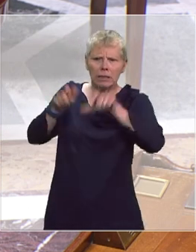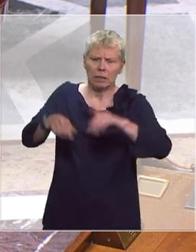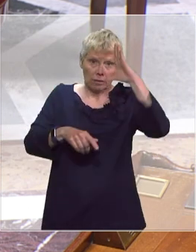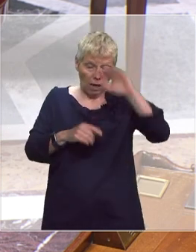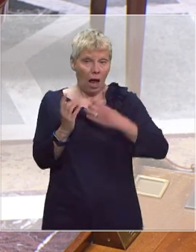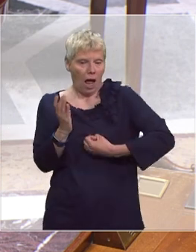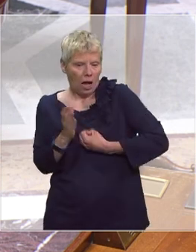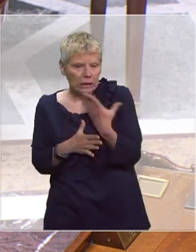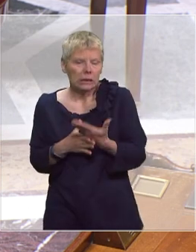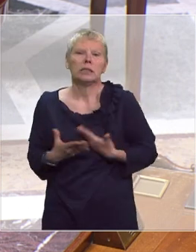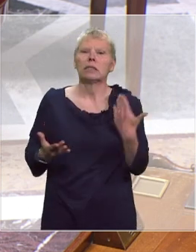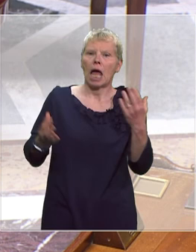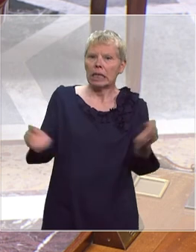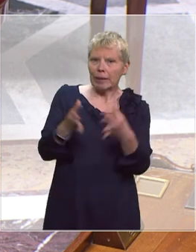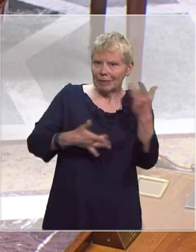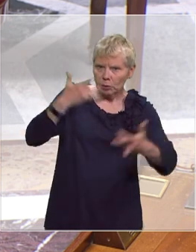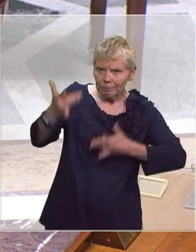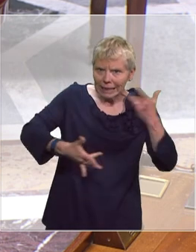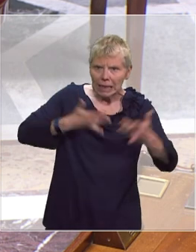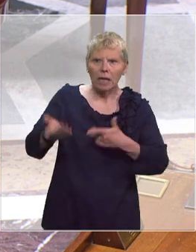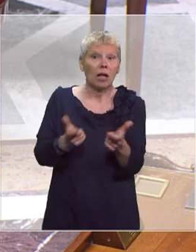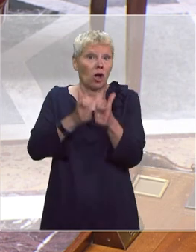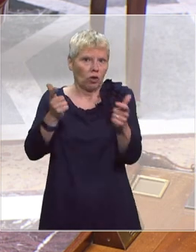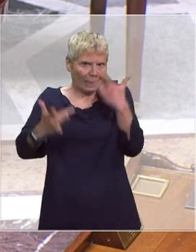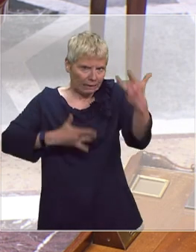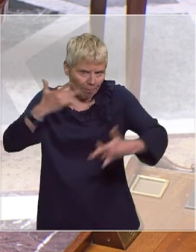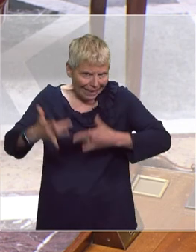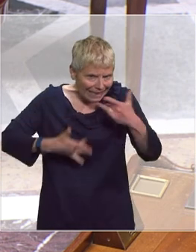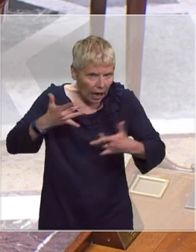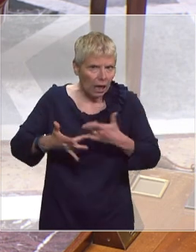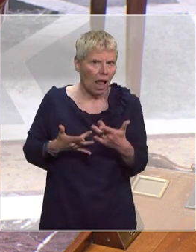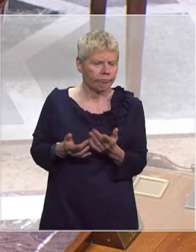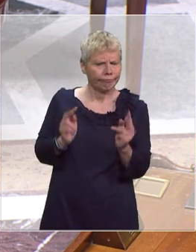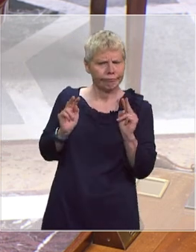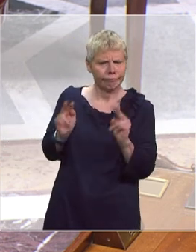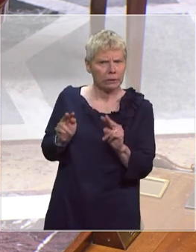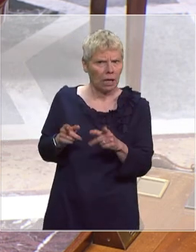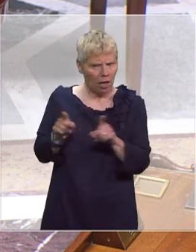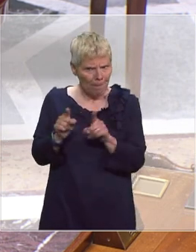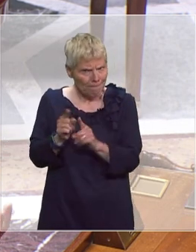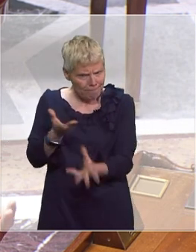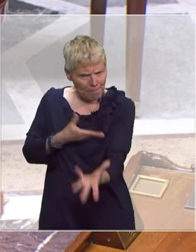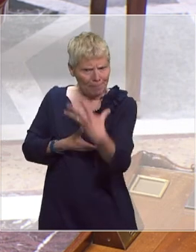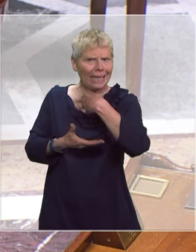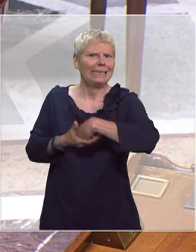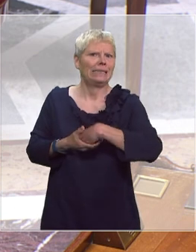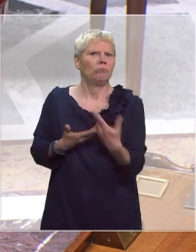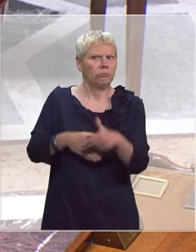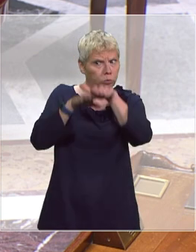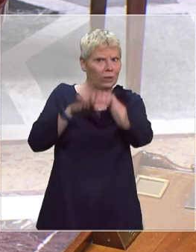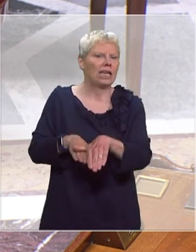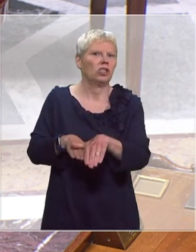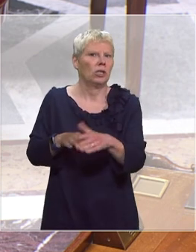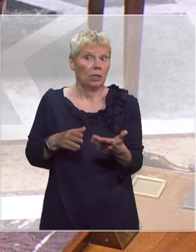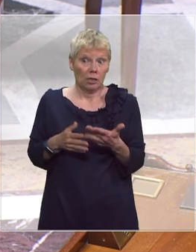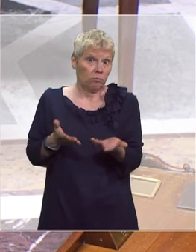artistes, les intermittents du spectacle, les entreprises du spectacle puissent être intégrés au dispositif de portée générale pour faire face